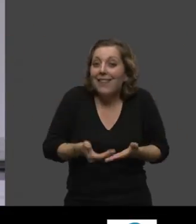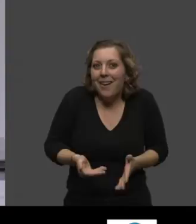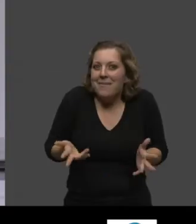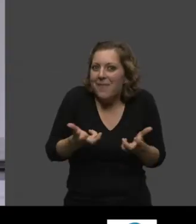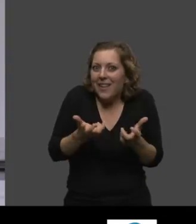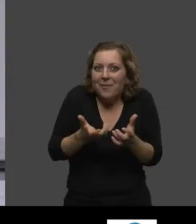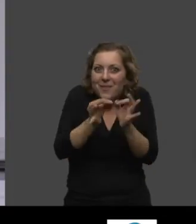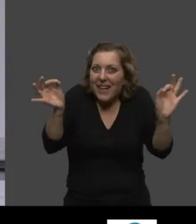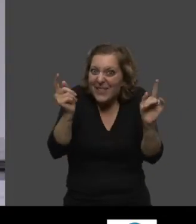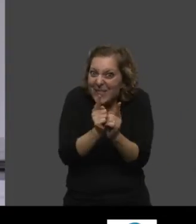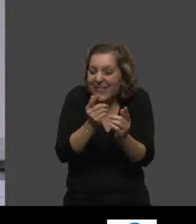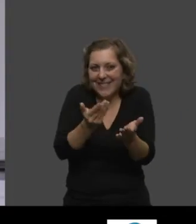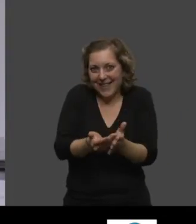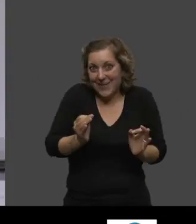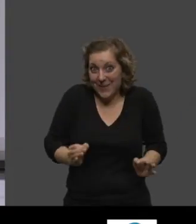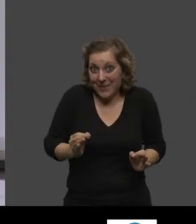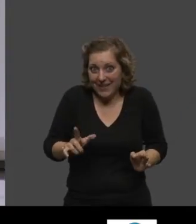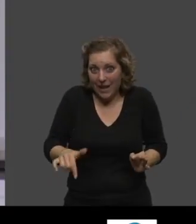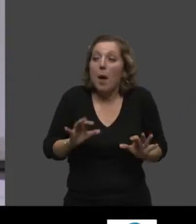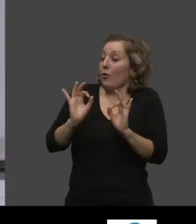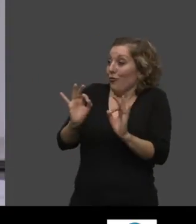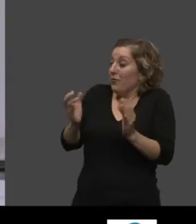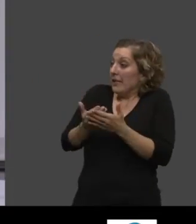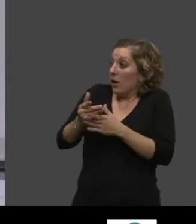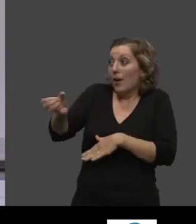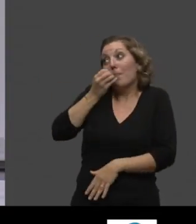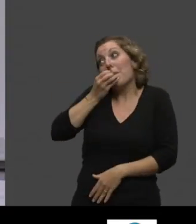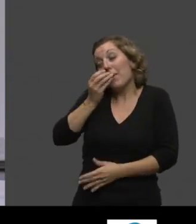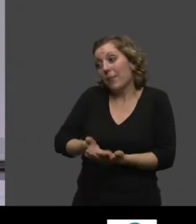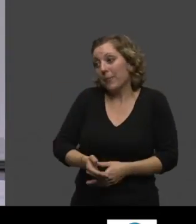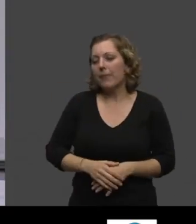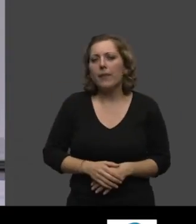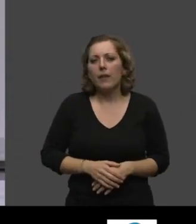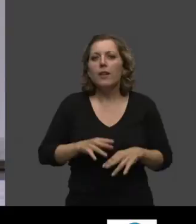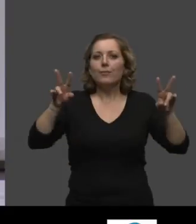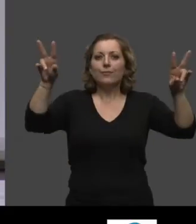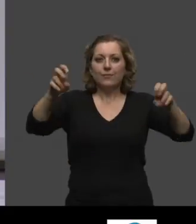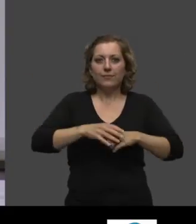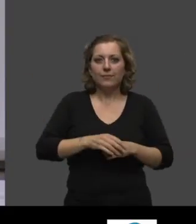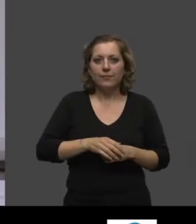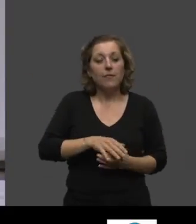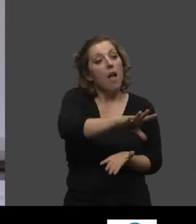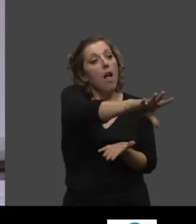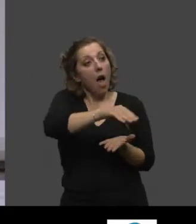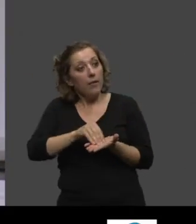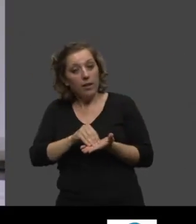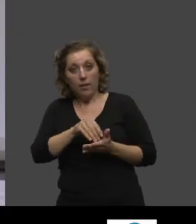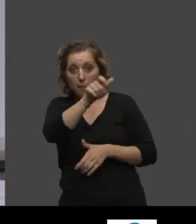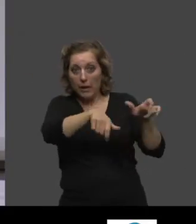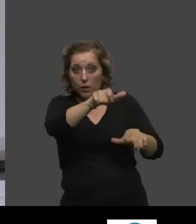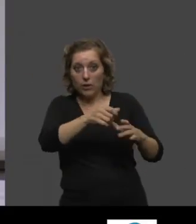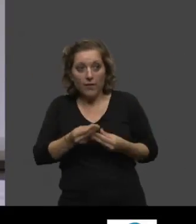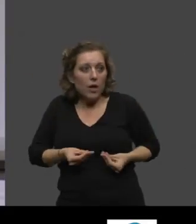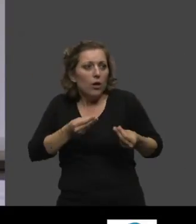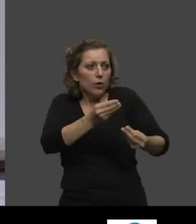Enfin, des choses comme ça. Oui, ben voilà, oui, très bien. Convier quelqu'un, c'est se charger de son bonheur pendant tout le